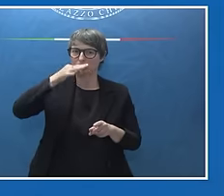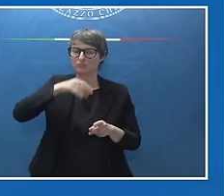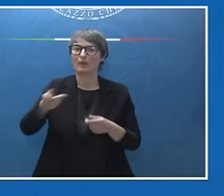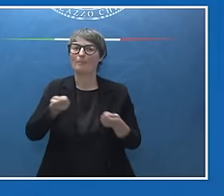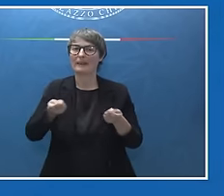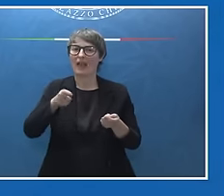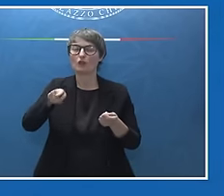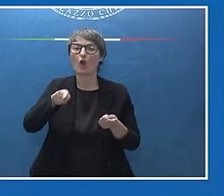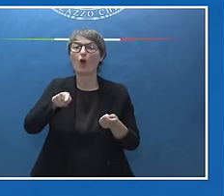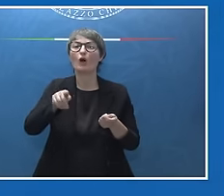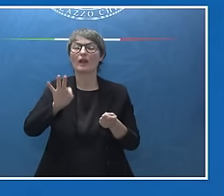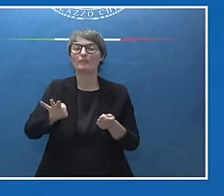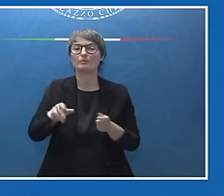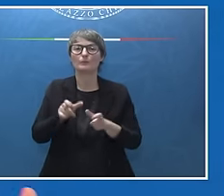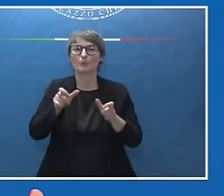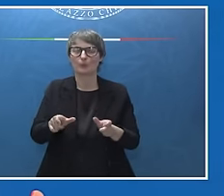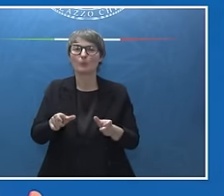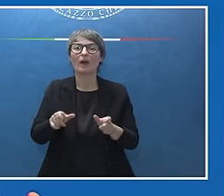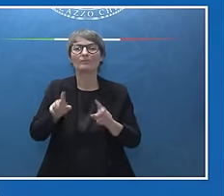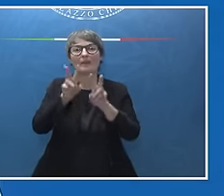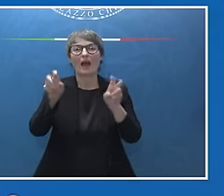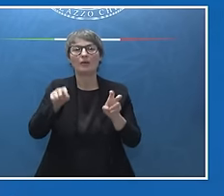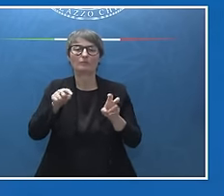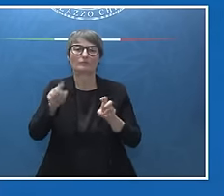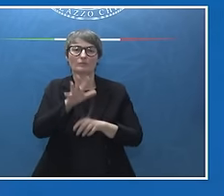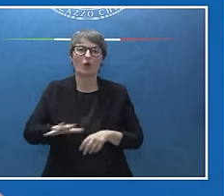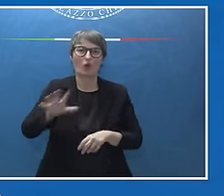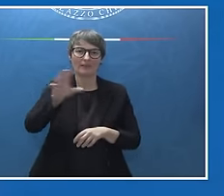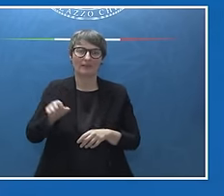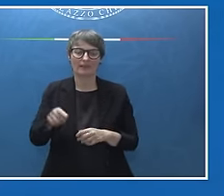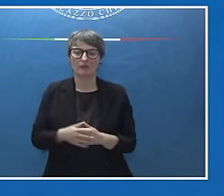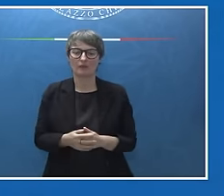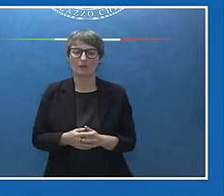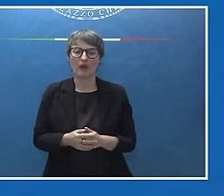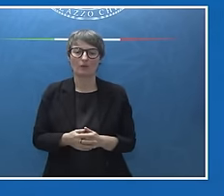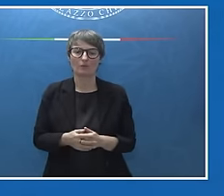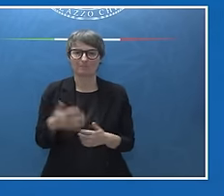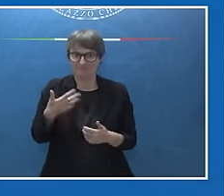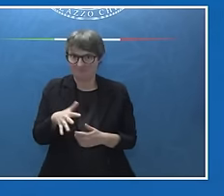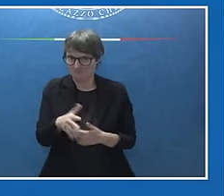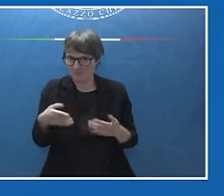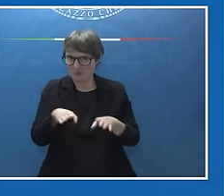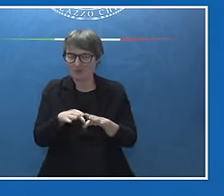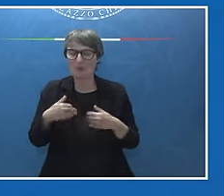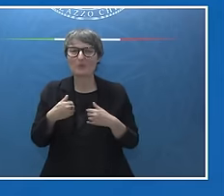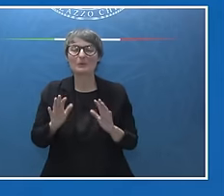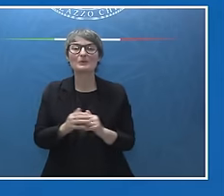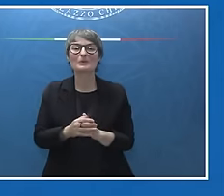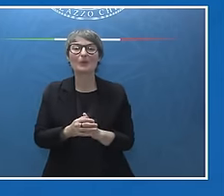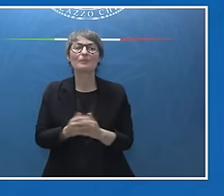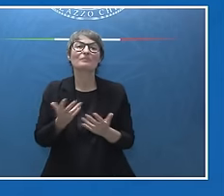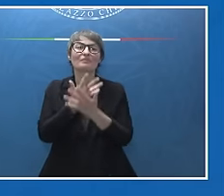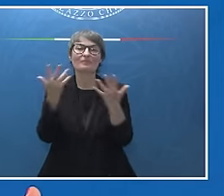del continente africano. Ovviamente si è chiuso, e mi avvio la conclusione, si è chiuso il